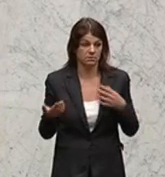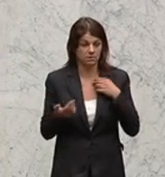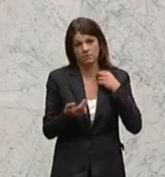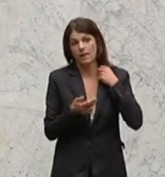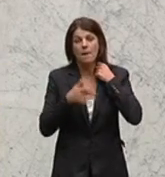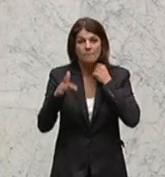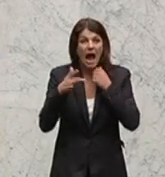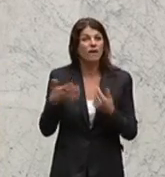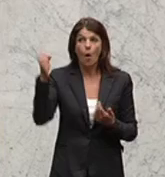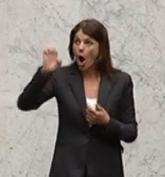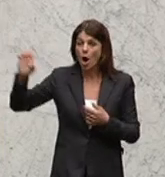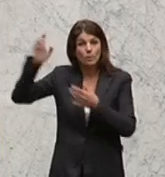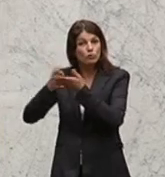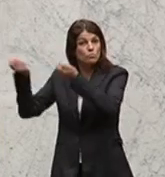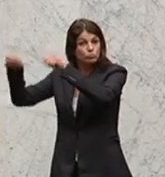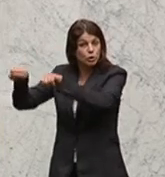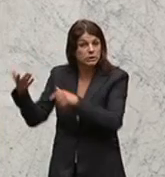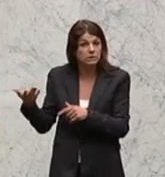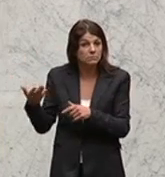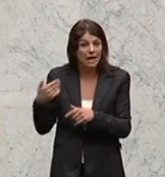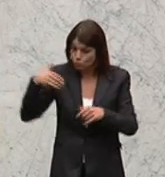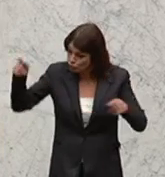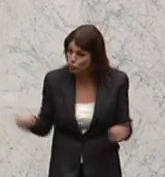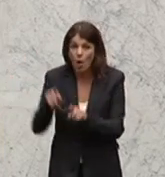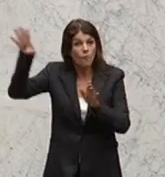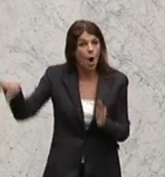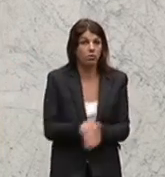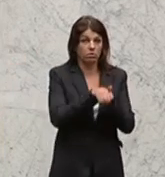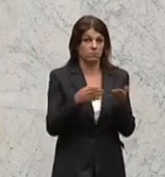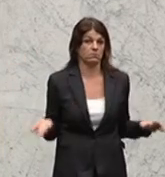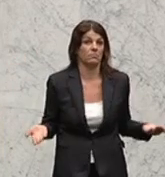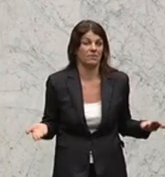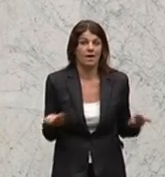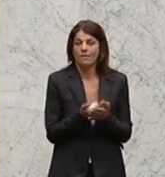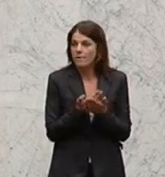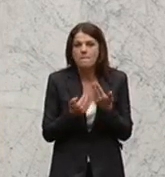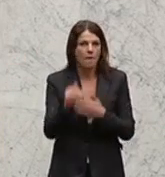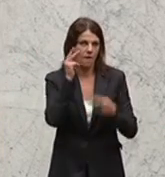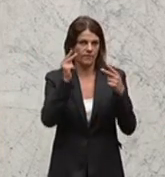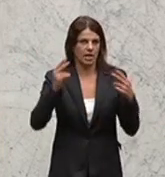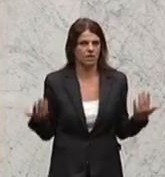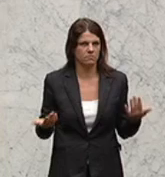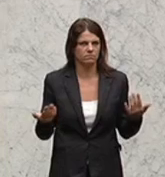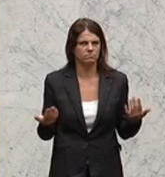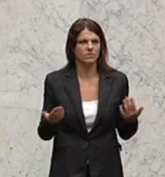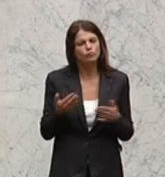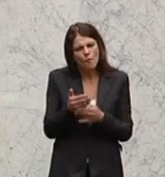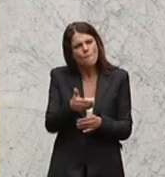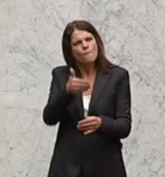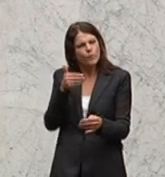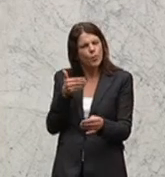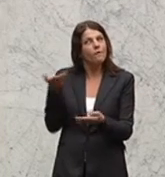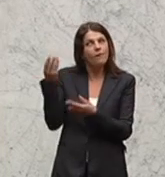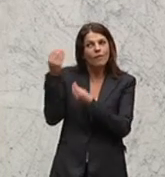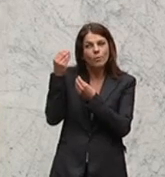europäischer Ebene beschlossen wird, ist unmittelbar hier anwendbar. Umso wichtiger ist es, sich frühzeitig